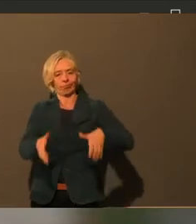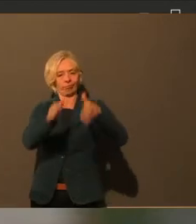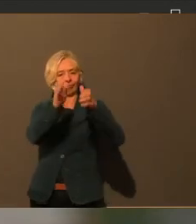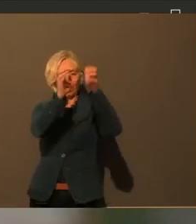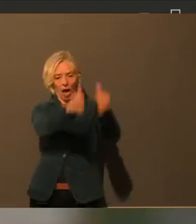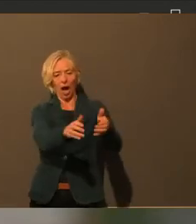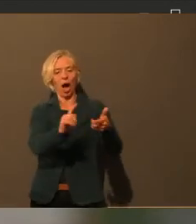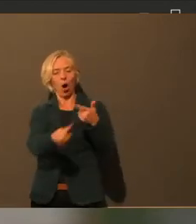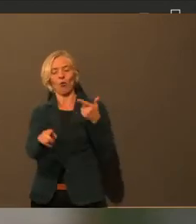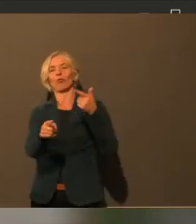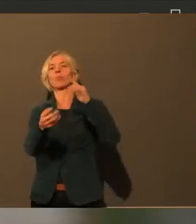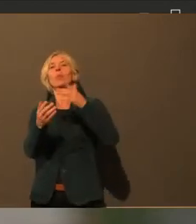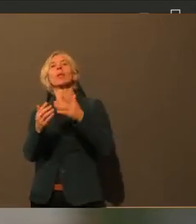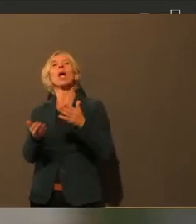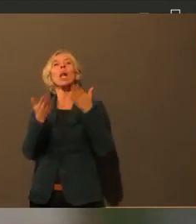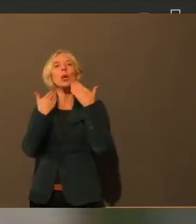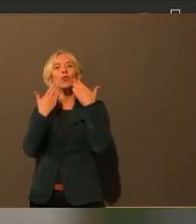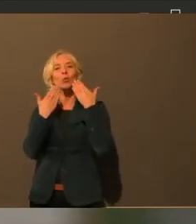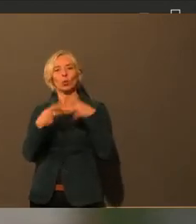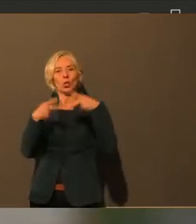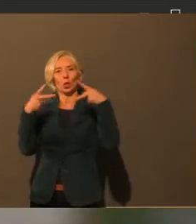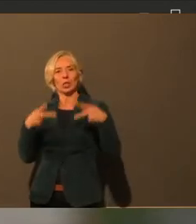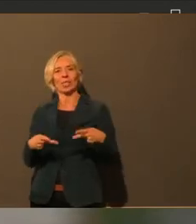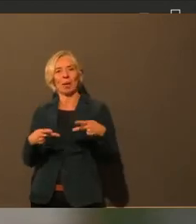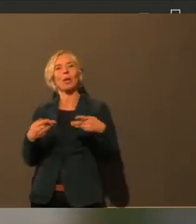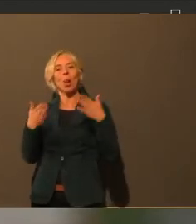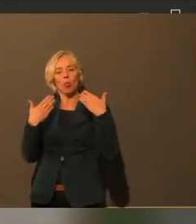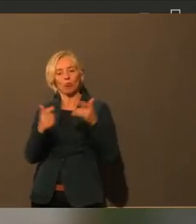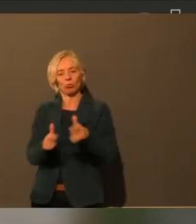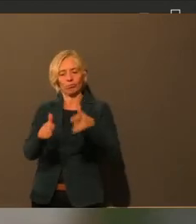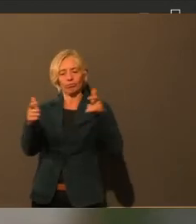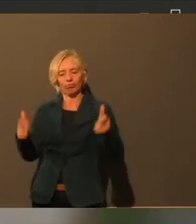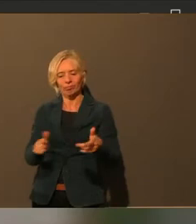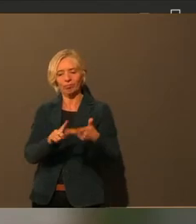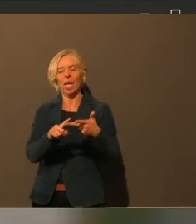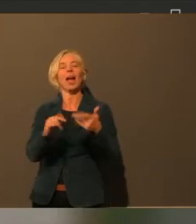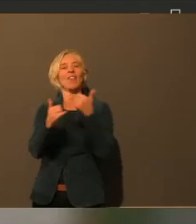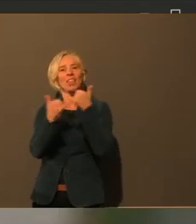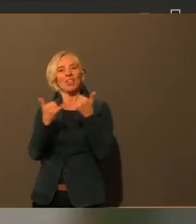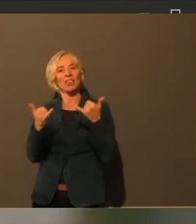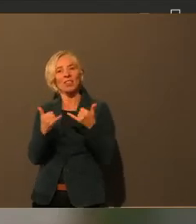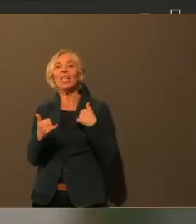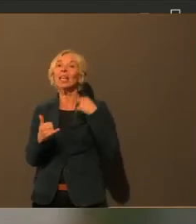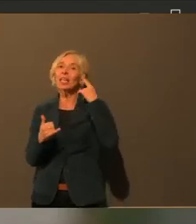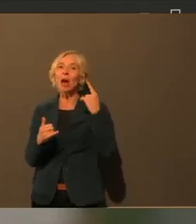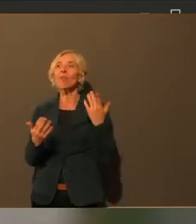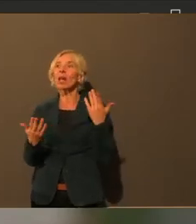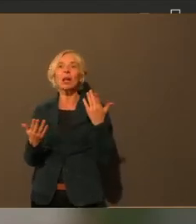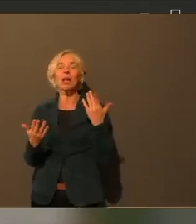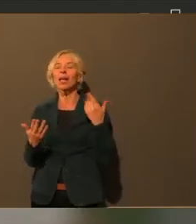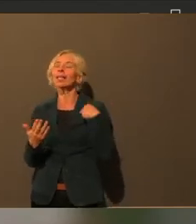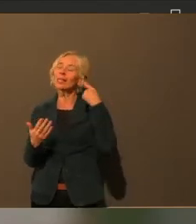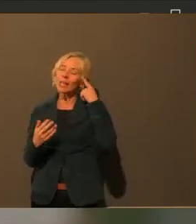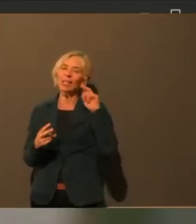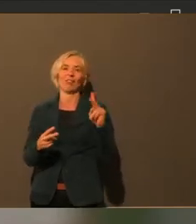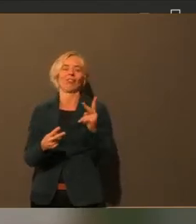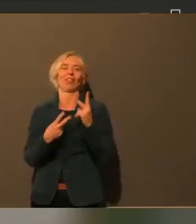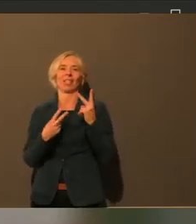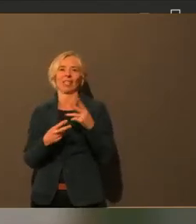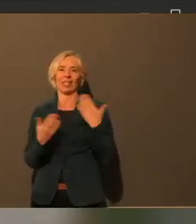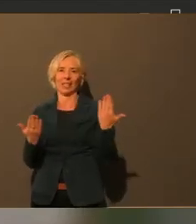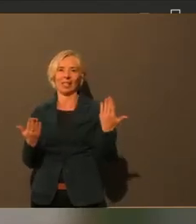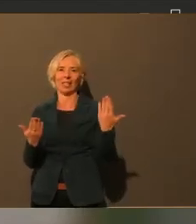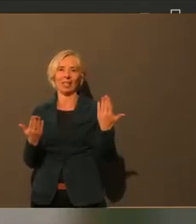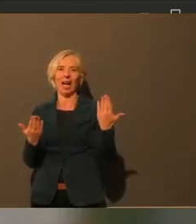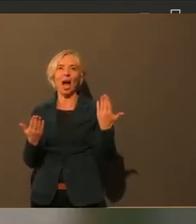noch mal zu überdenken und dann auch aktiv an die Schulen weiterzugeben. Ich finde, es wird immer gesagt, es ist wichtig,